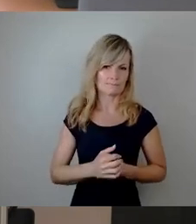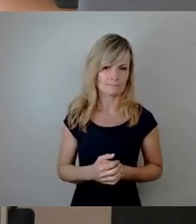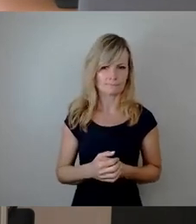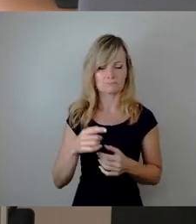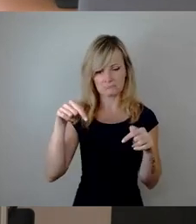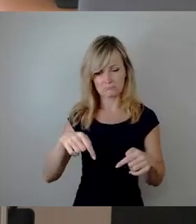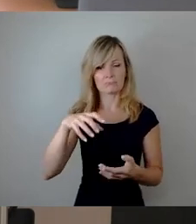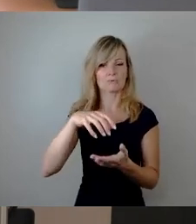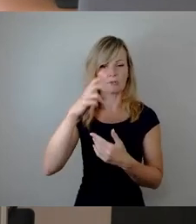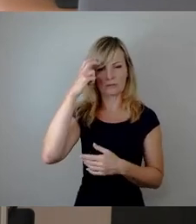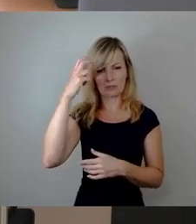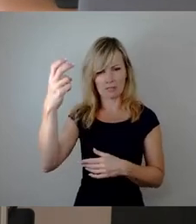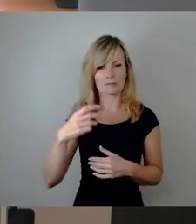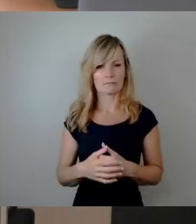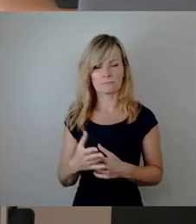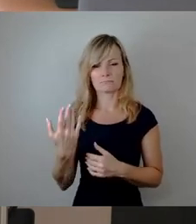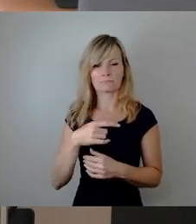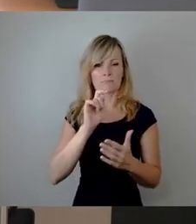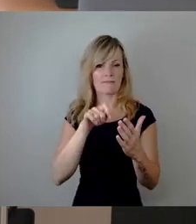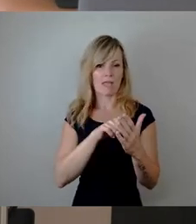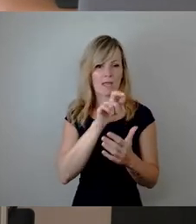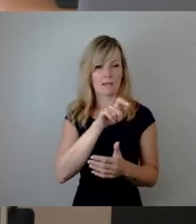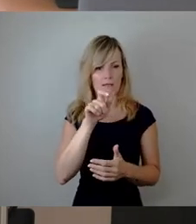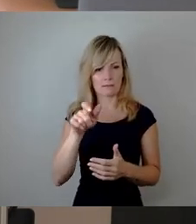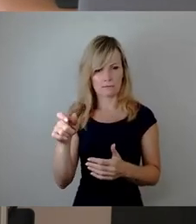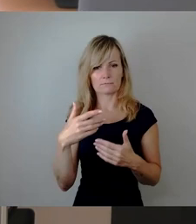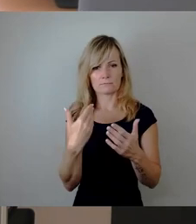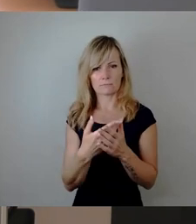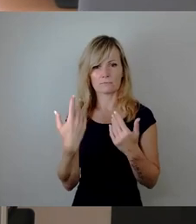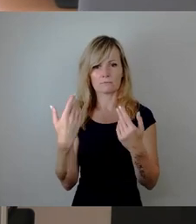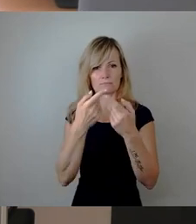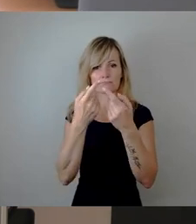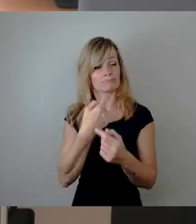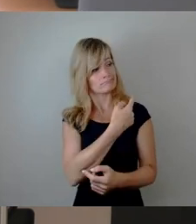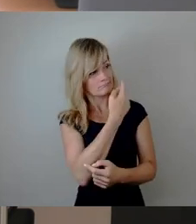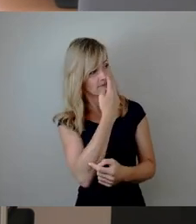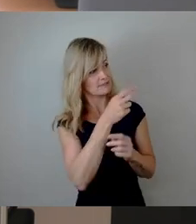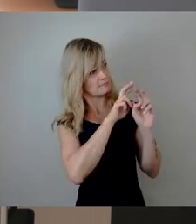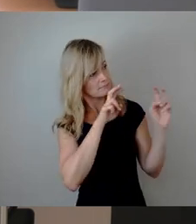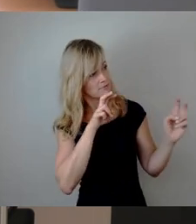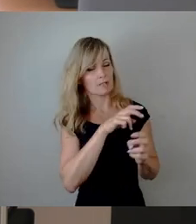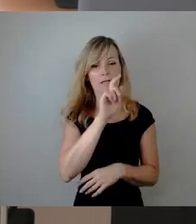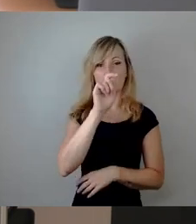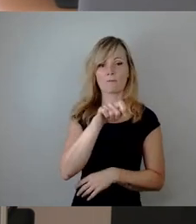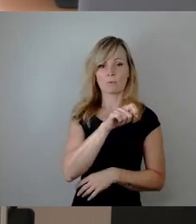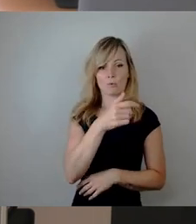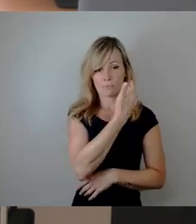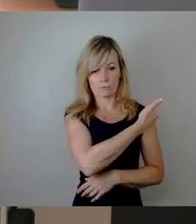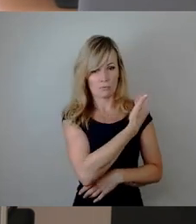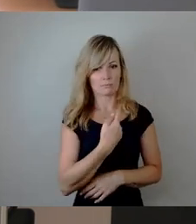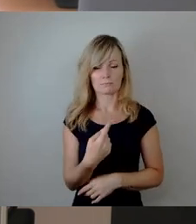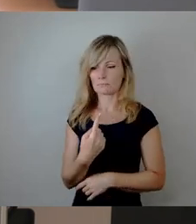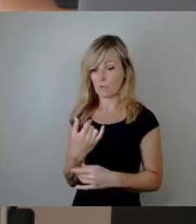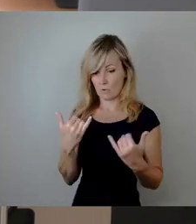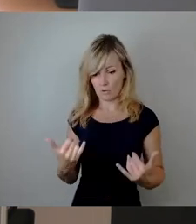hat der Wähler uns mit diesem Votum ausgestattet, aber auch nicht eins zu eins sitzen wir jetzt